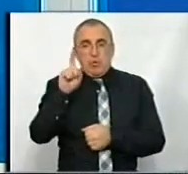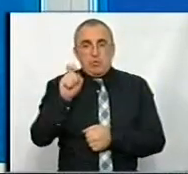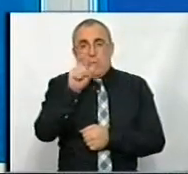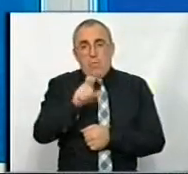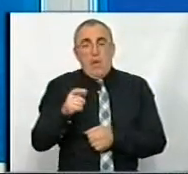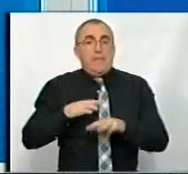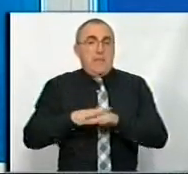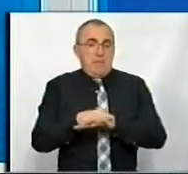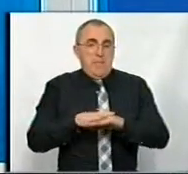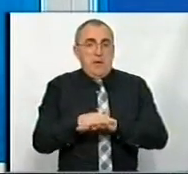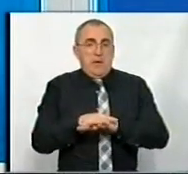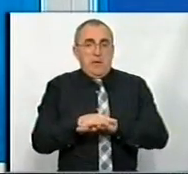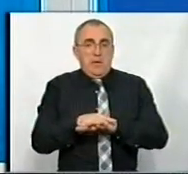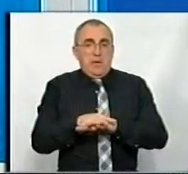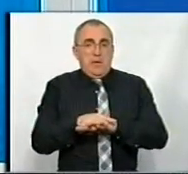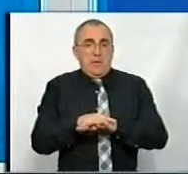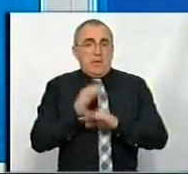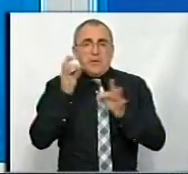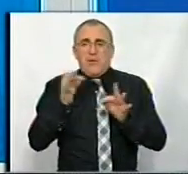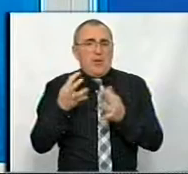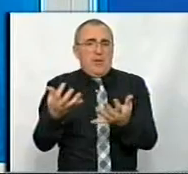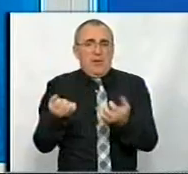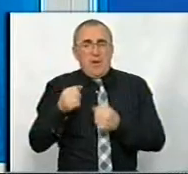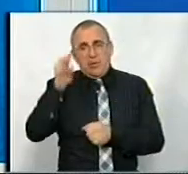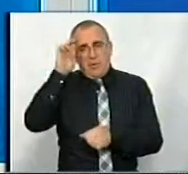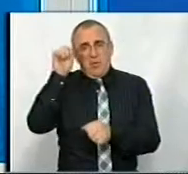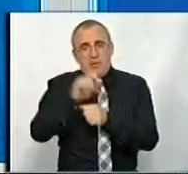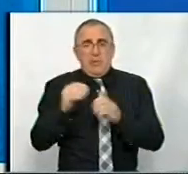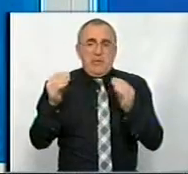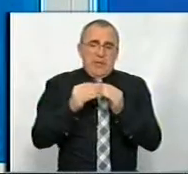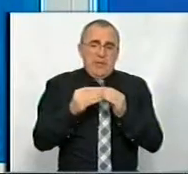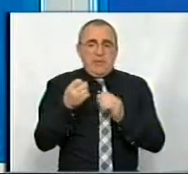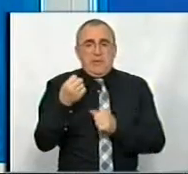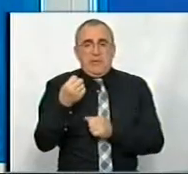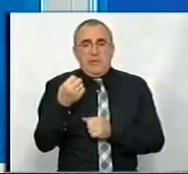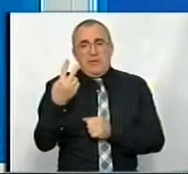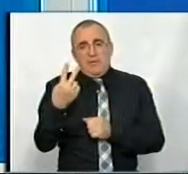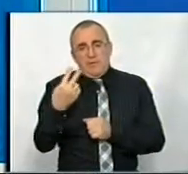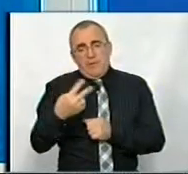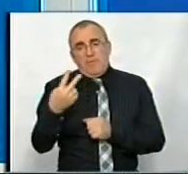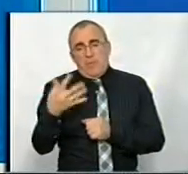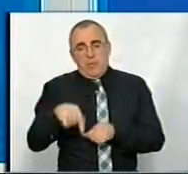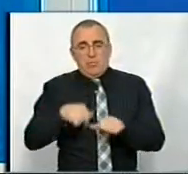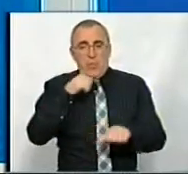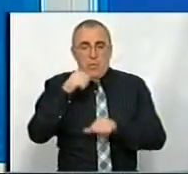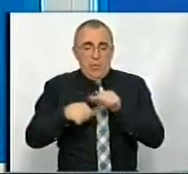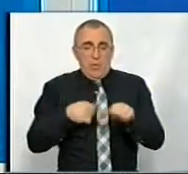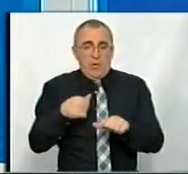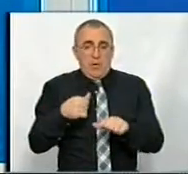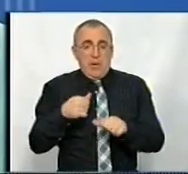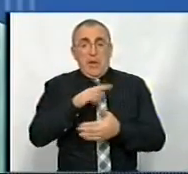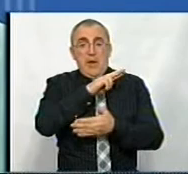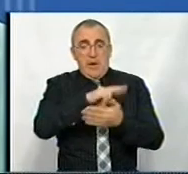наприклад, на математику. Ніколи не набирали державне замовлення 10, 12, 20, 25 цього року. І